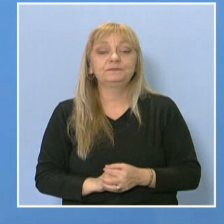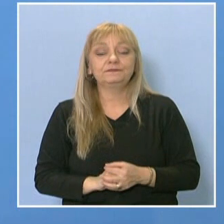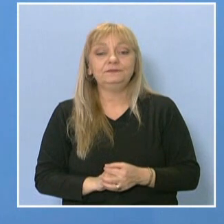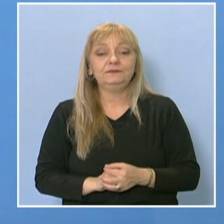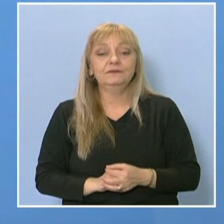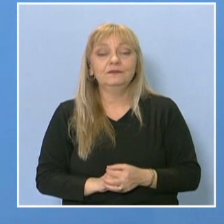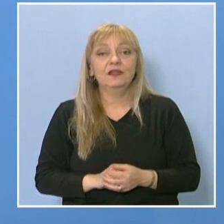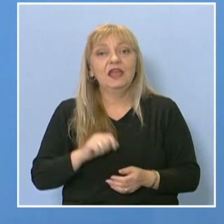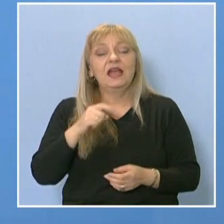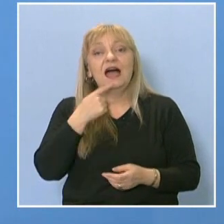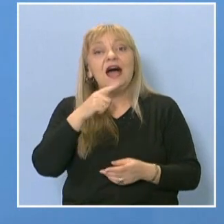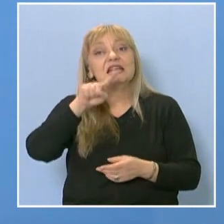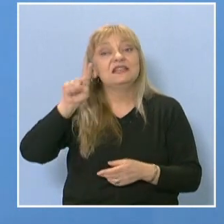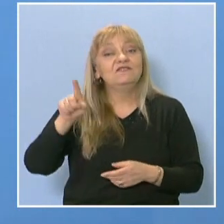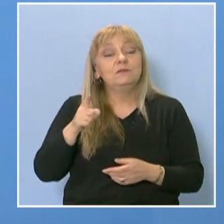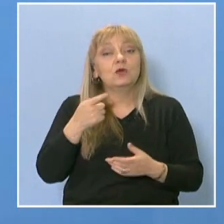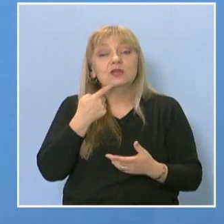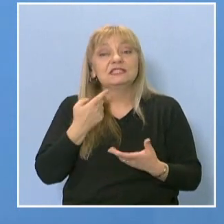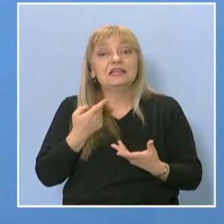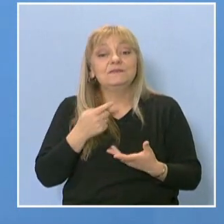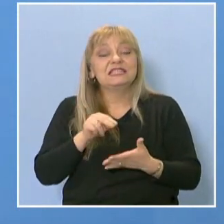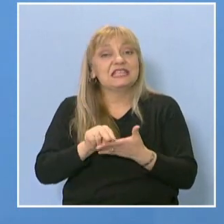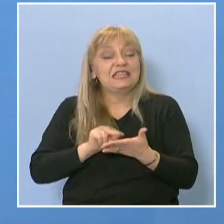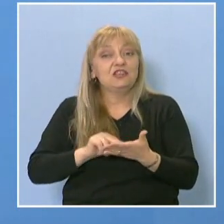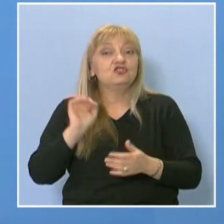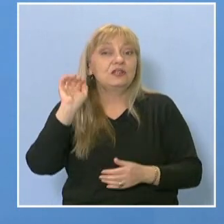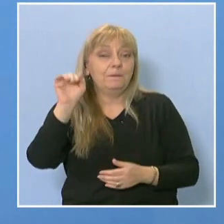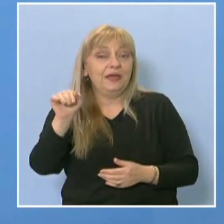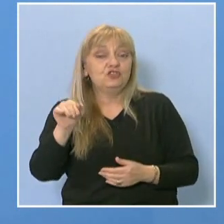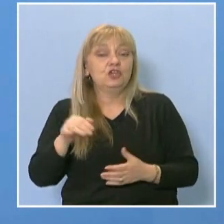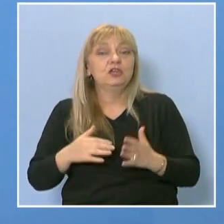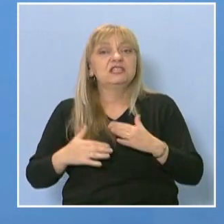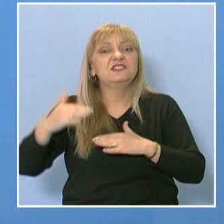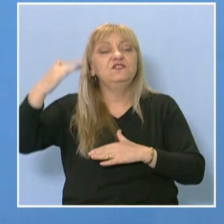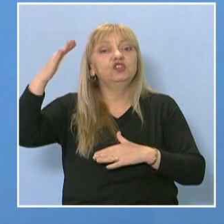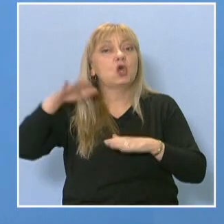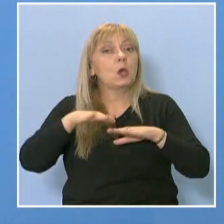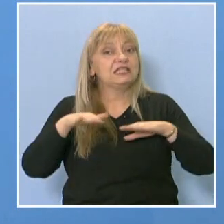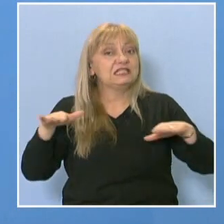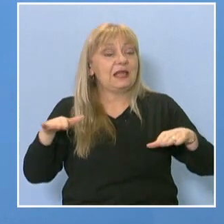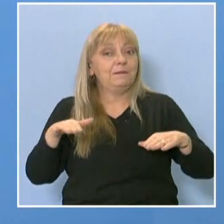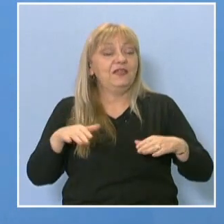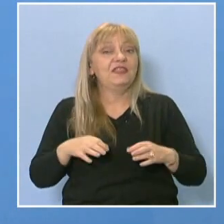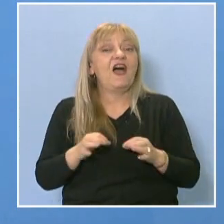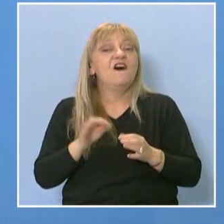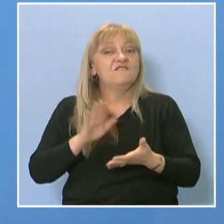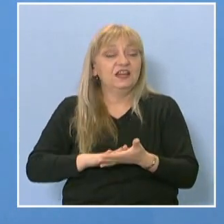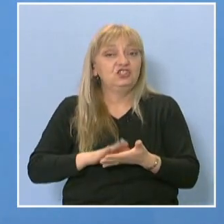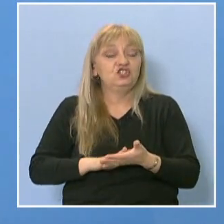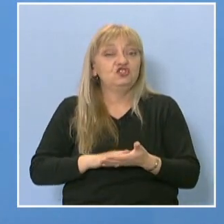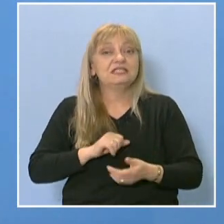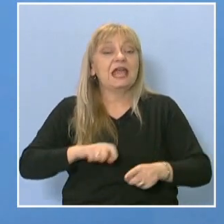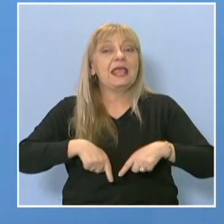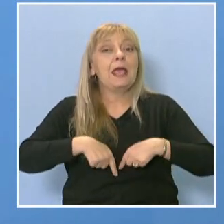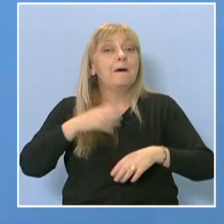Казуса беше с доста висока степен на фактическа и правна сложност.